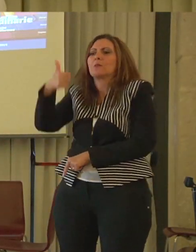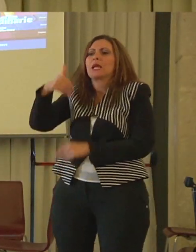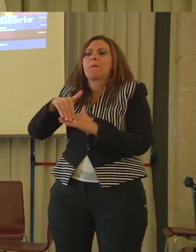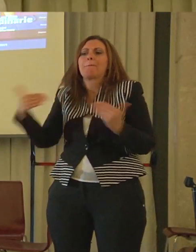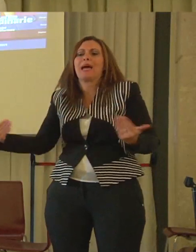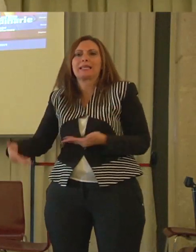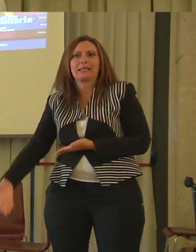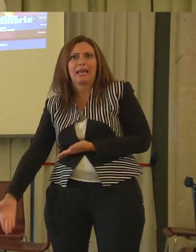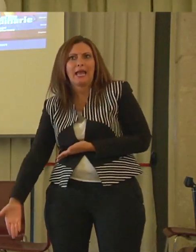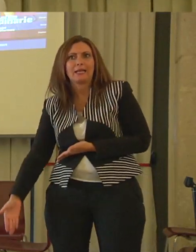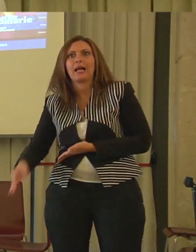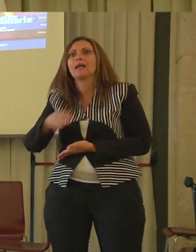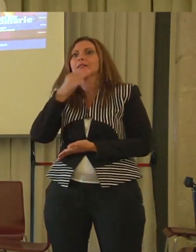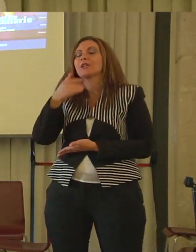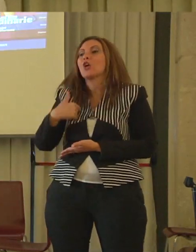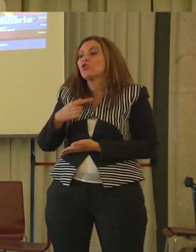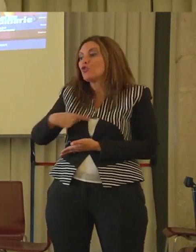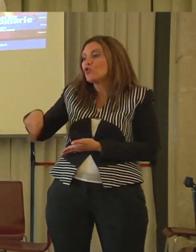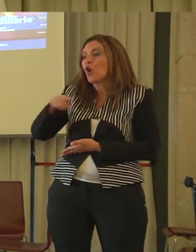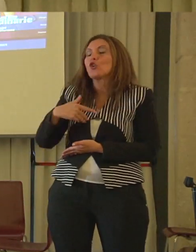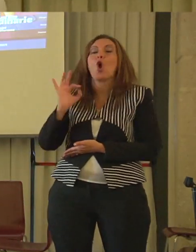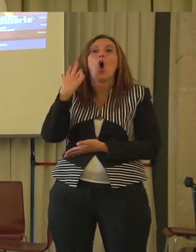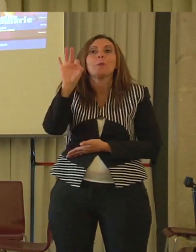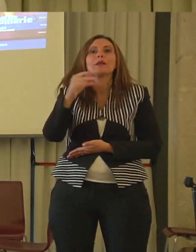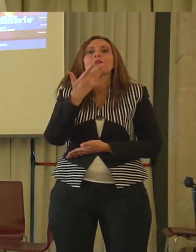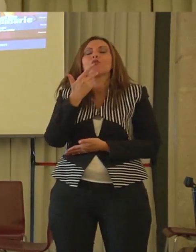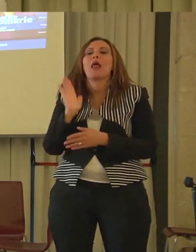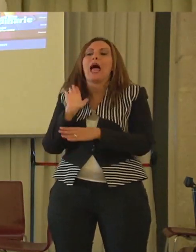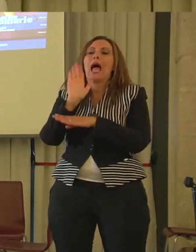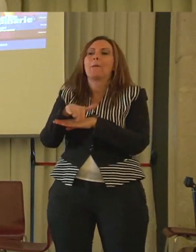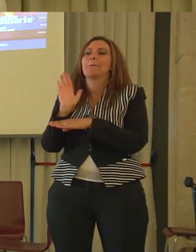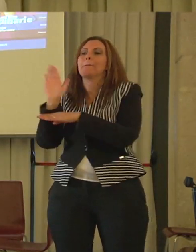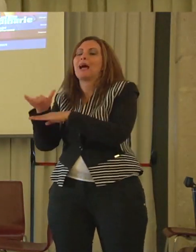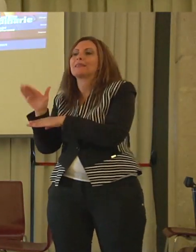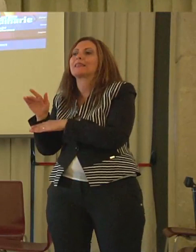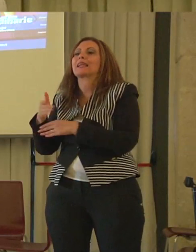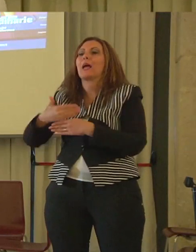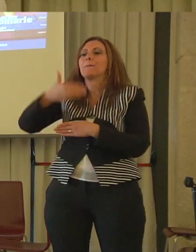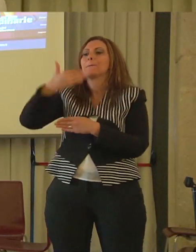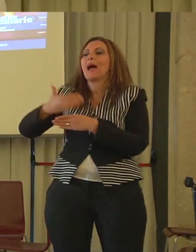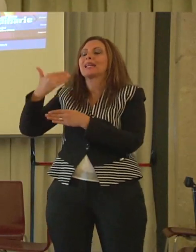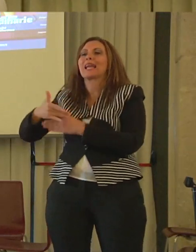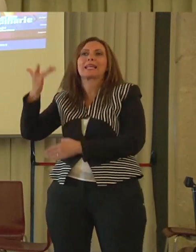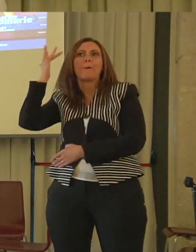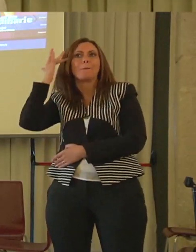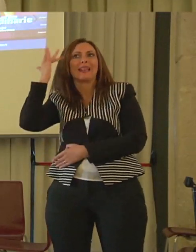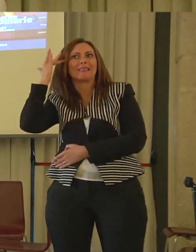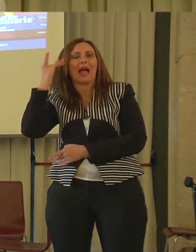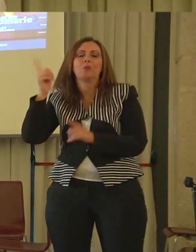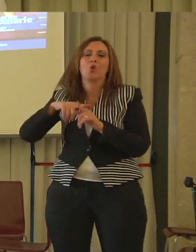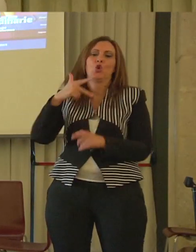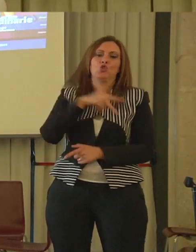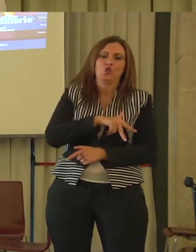invece vogliamo, i nostri obiettivi saranno quelli di abbattere le barriere mentali e sociali. Questi saranno i nostri veri